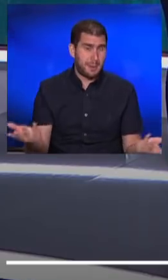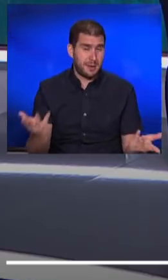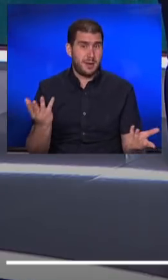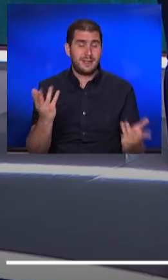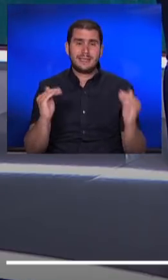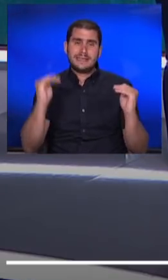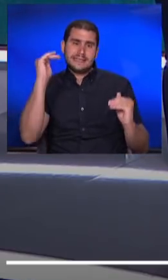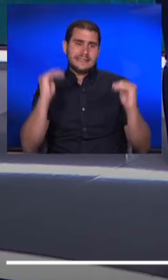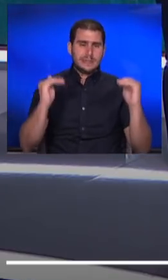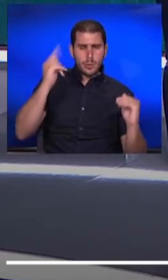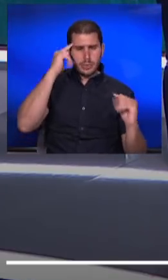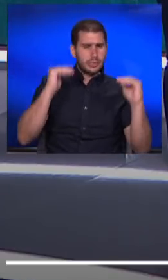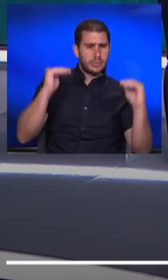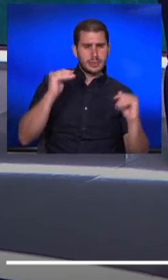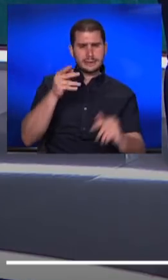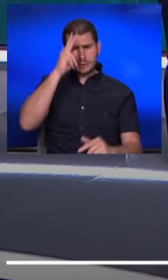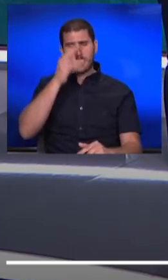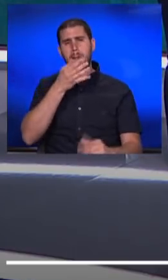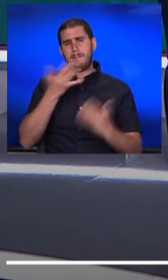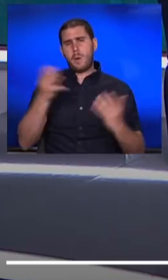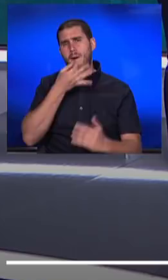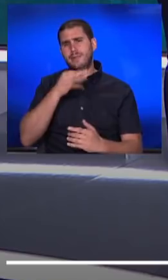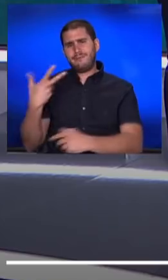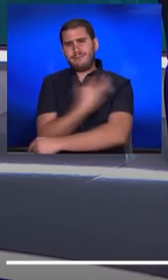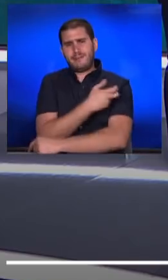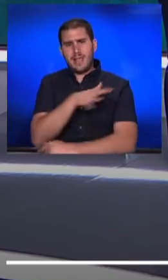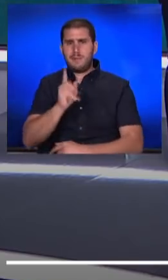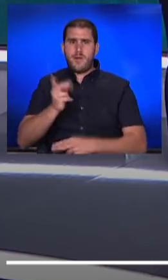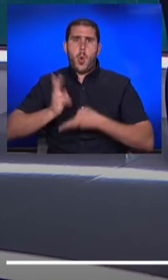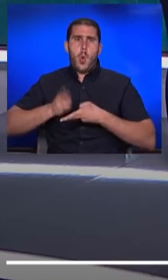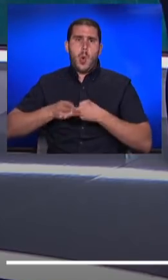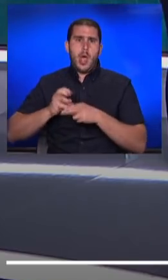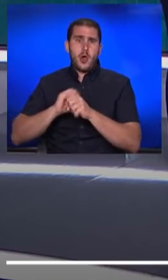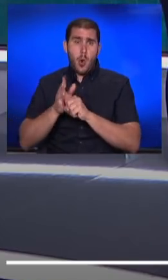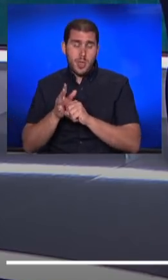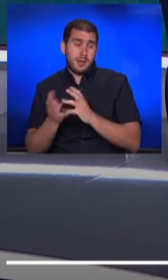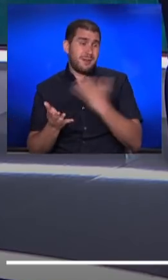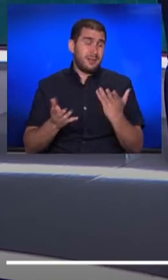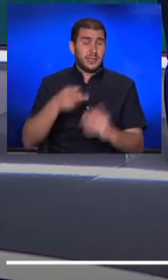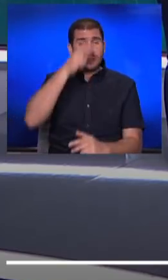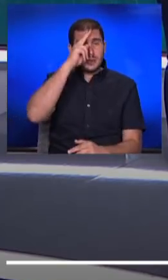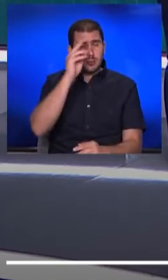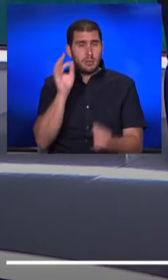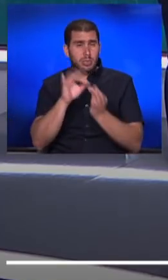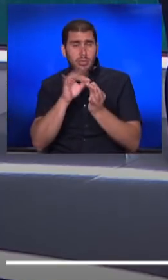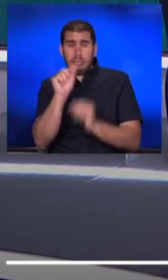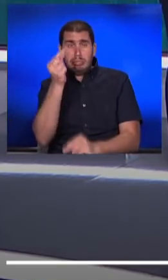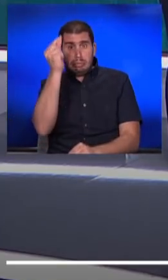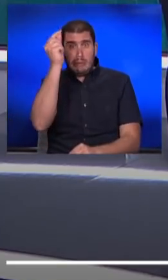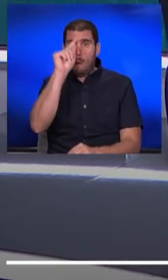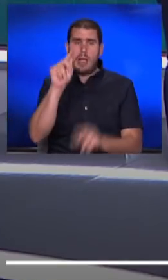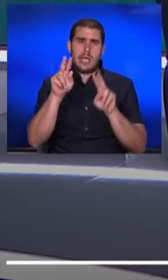הסיכונים ברור שעדיף לחסן את הילדים ושהם לא יחלו על פני הסיכון הקטן מאוד שיש